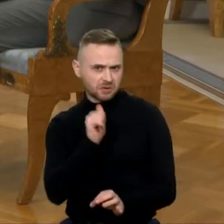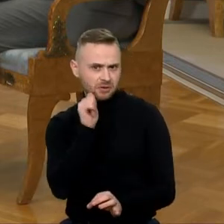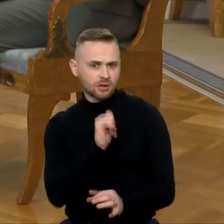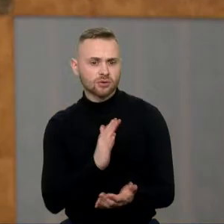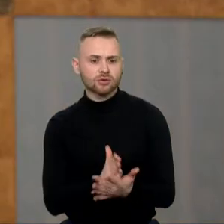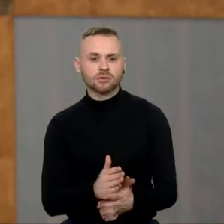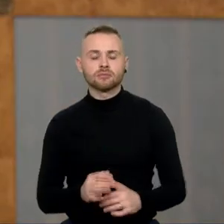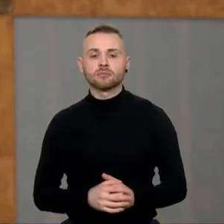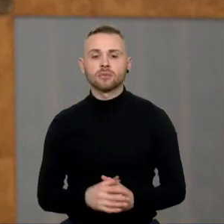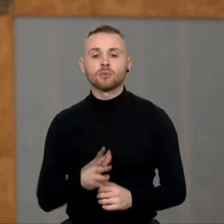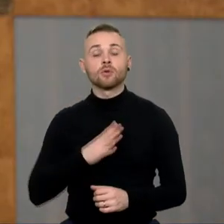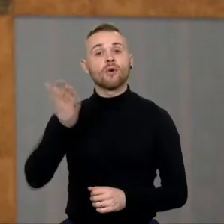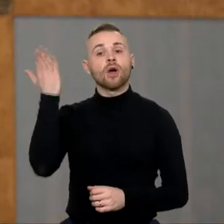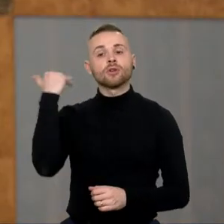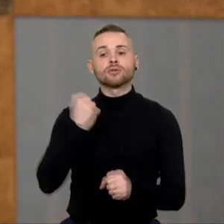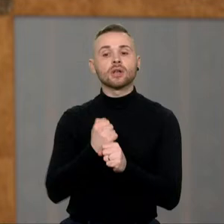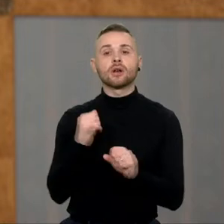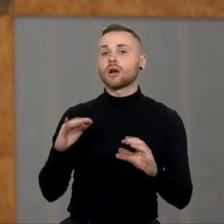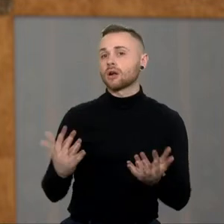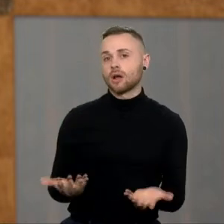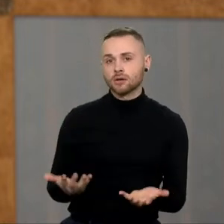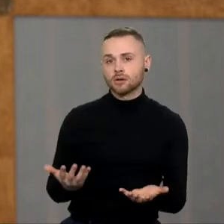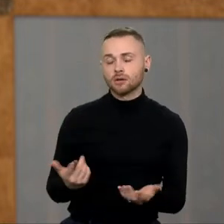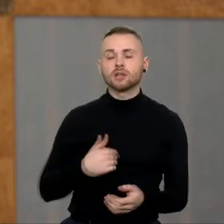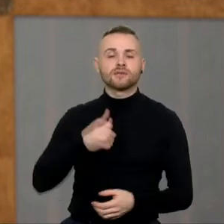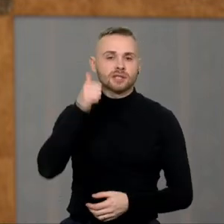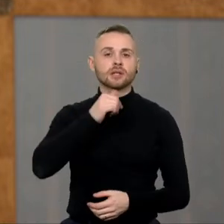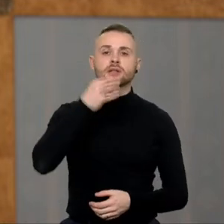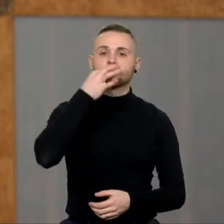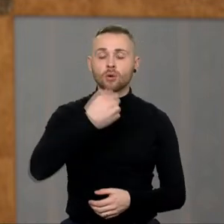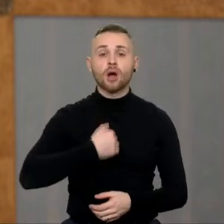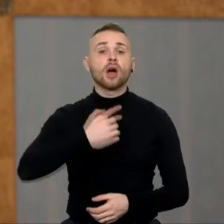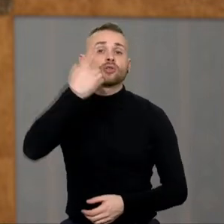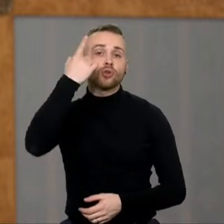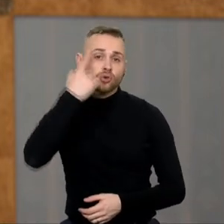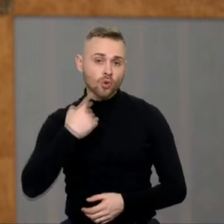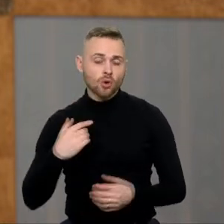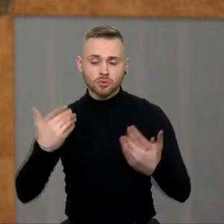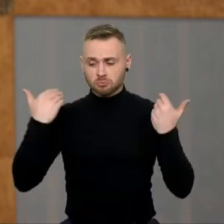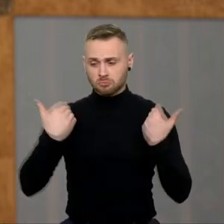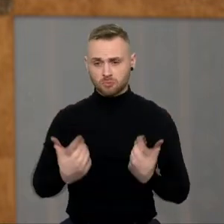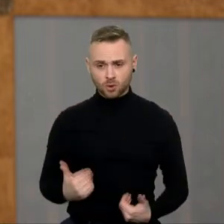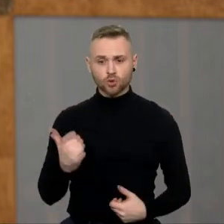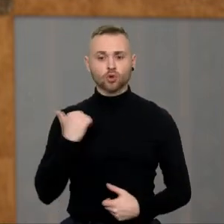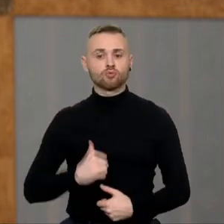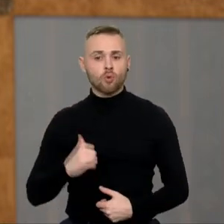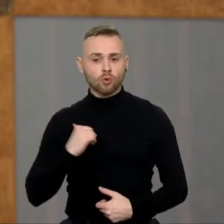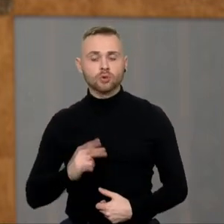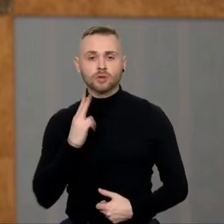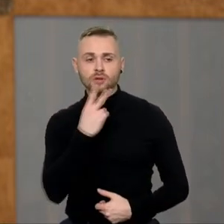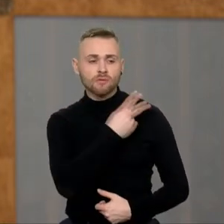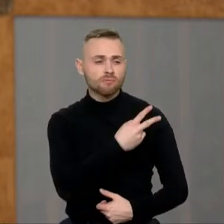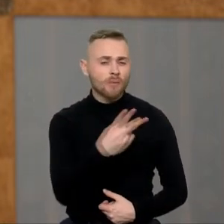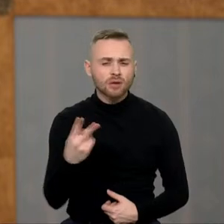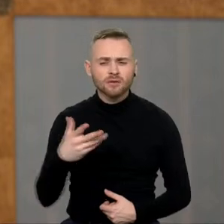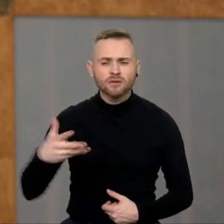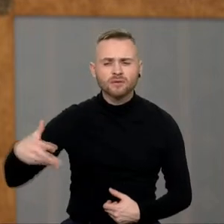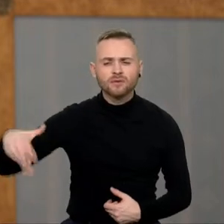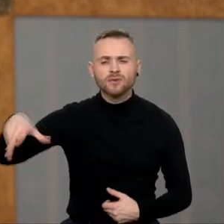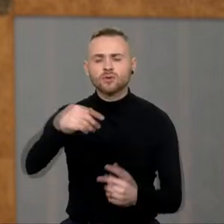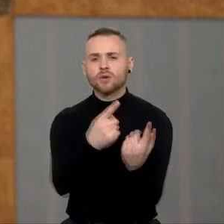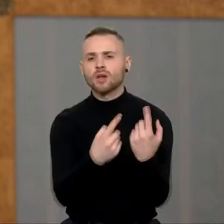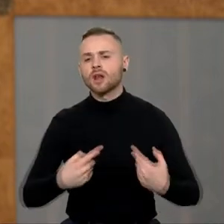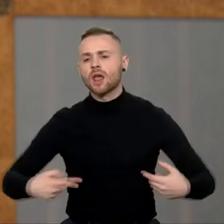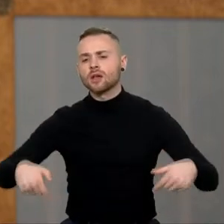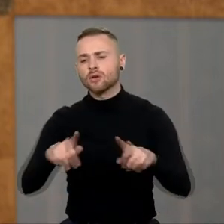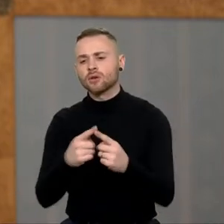Tai, ką darėjau anksčiau, nes visada sakiau, kad noriu būti žmogus, kuris mato visus regionus, kuris netik tai